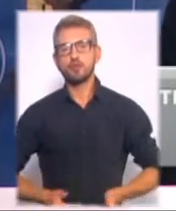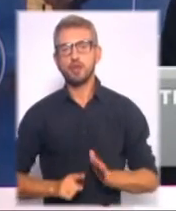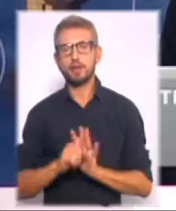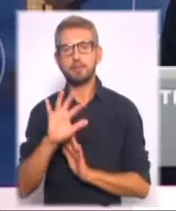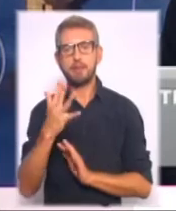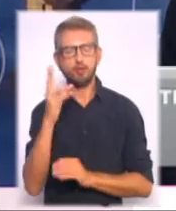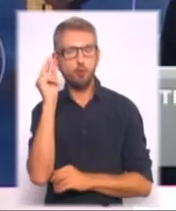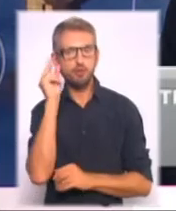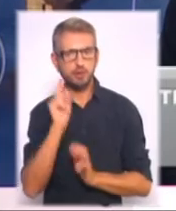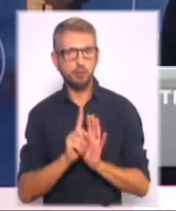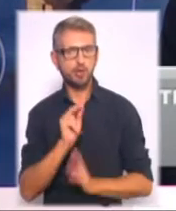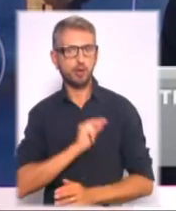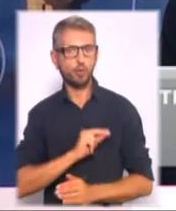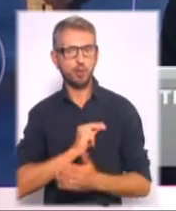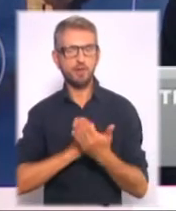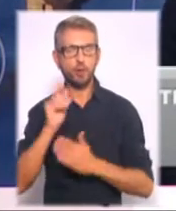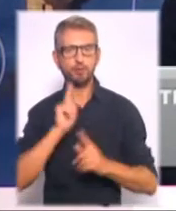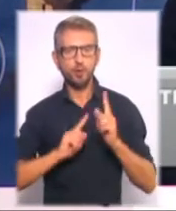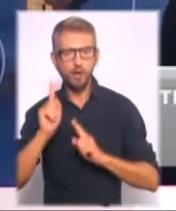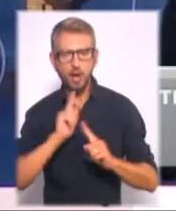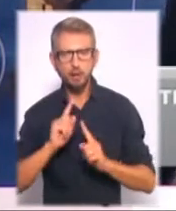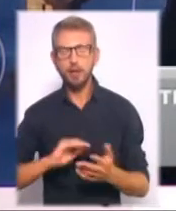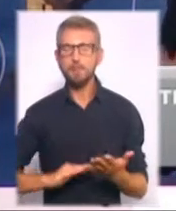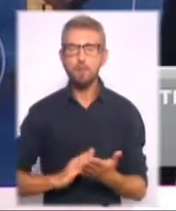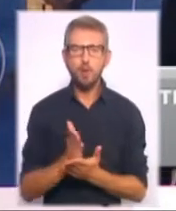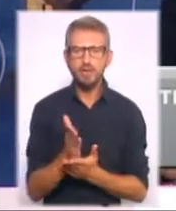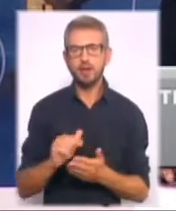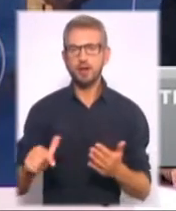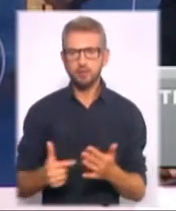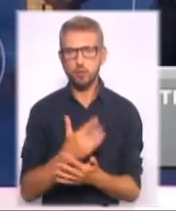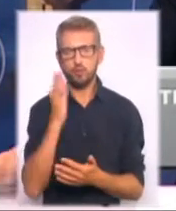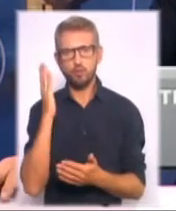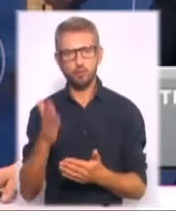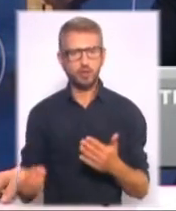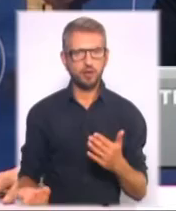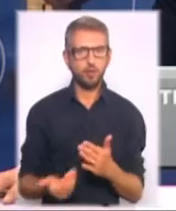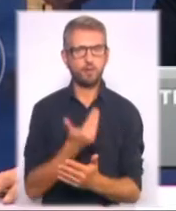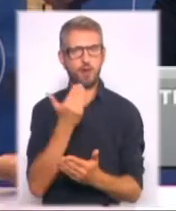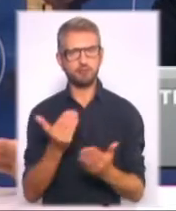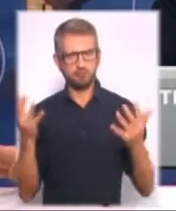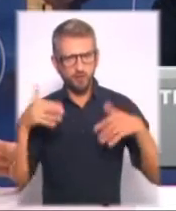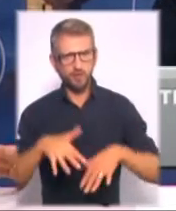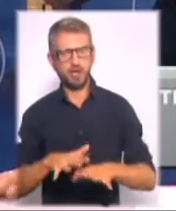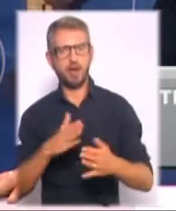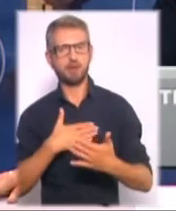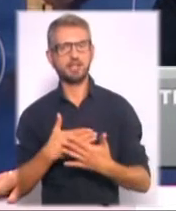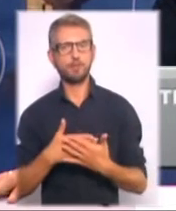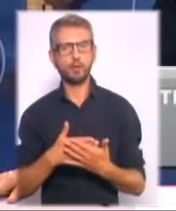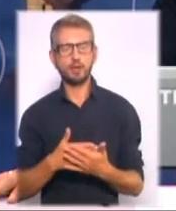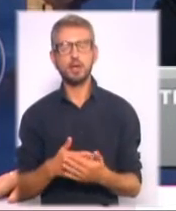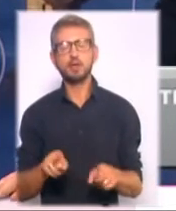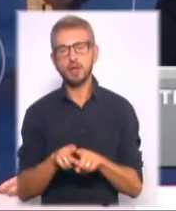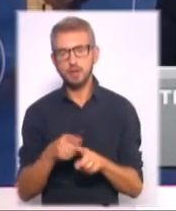стартує робота Верховної Ради, політика знову буде нова, як би, хвиля активності, так само будемо про це